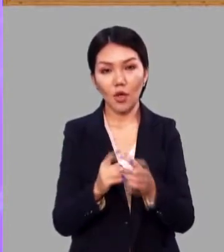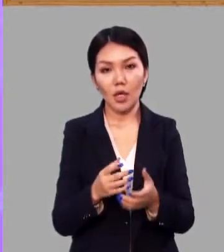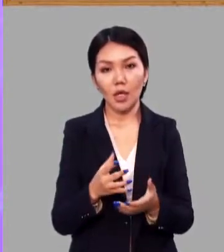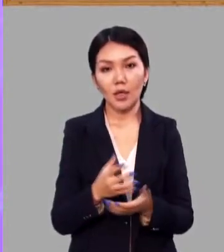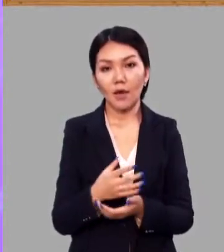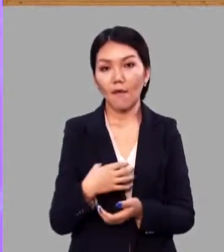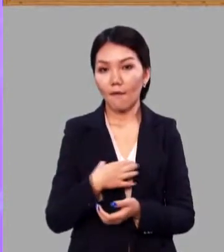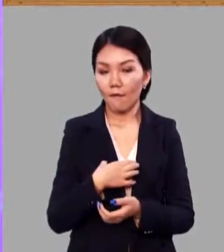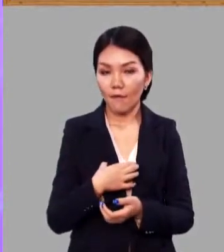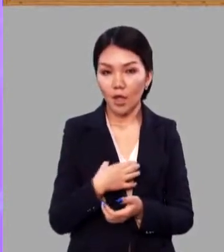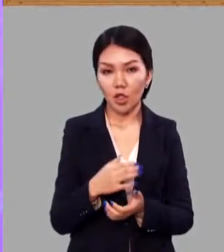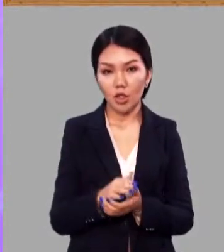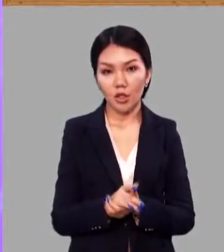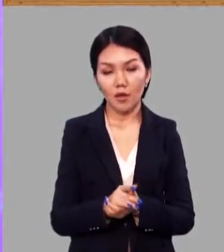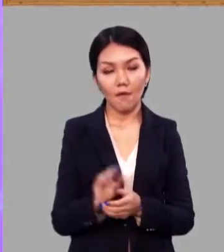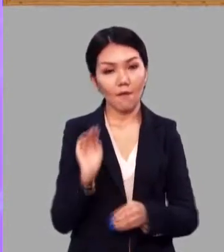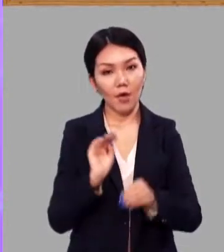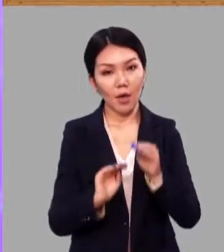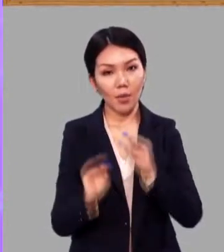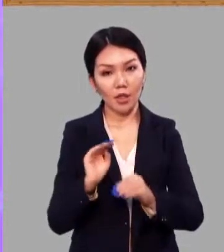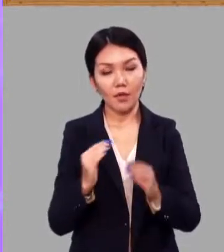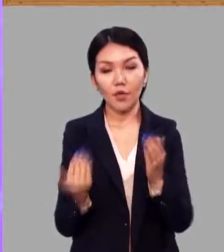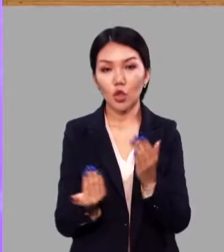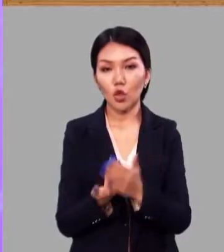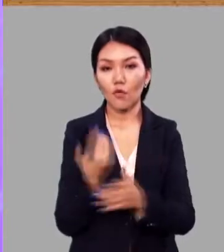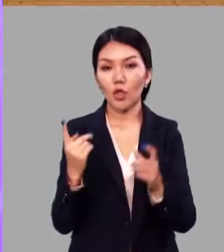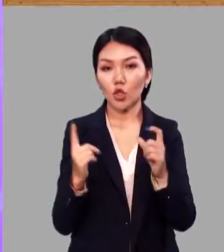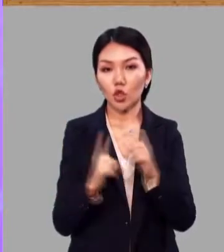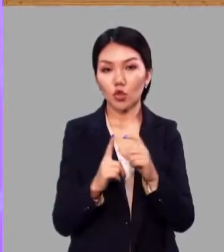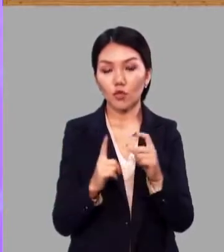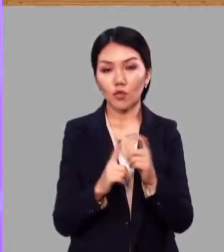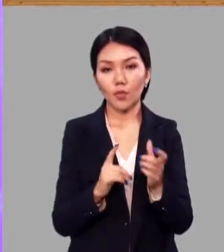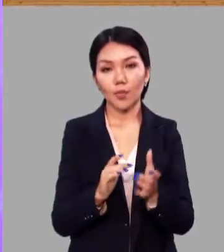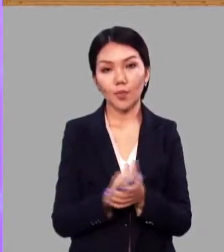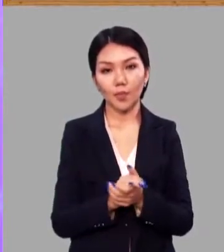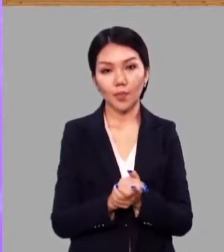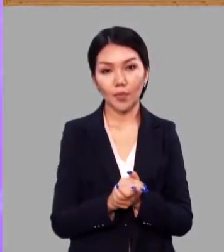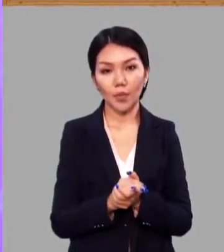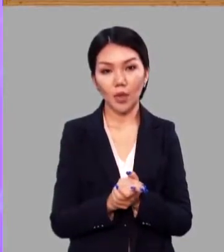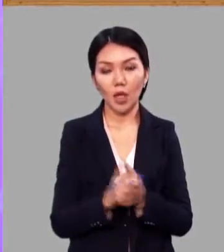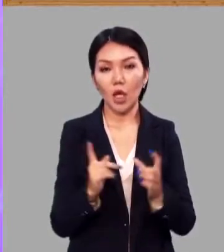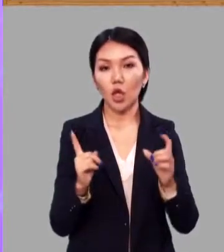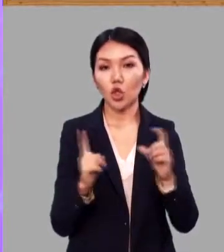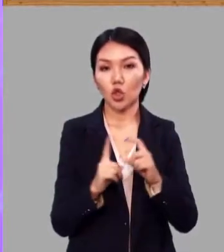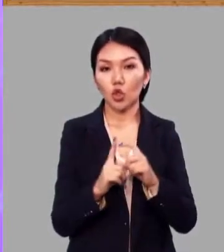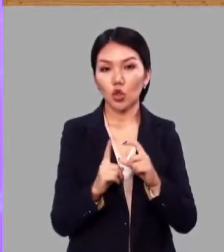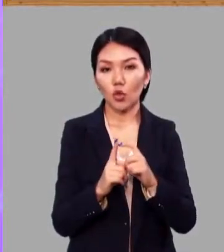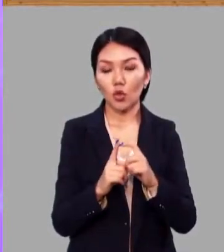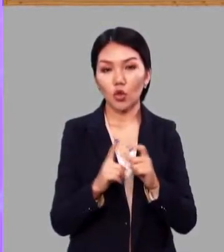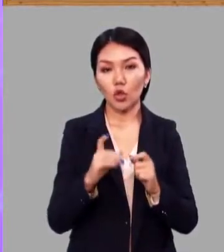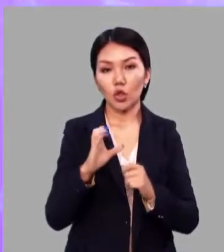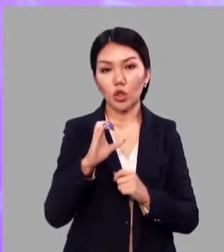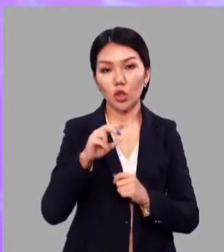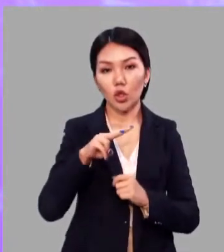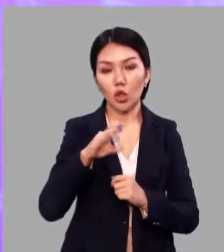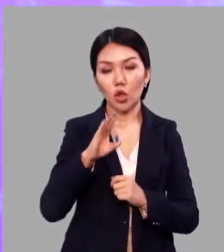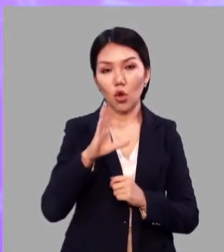роль в образовании новых слов, то есть в словообразовании.